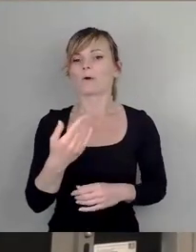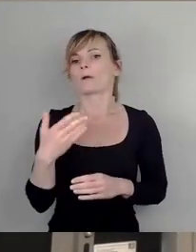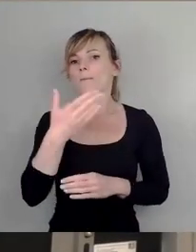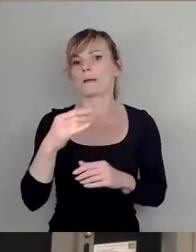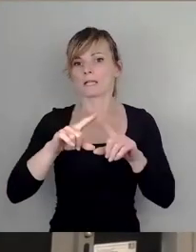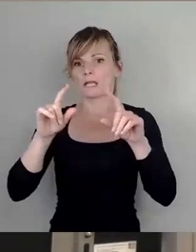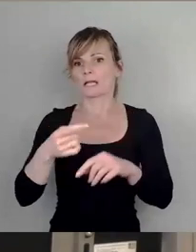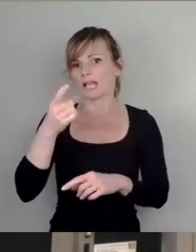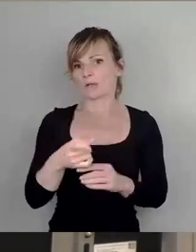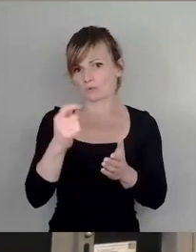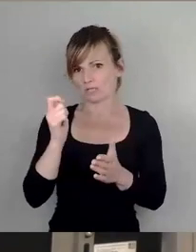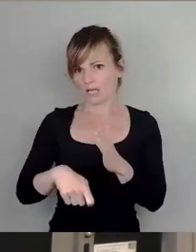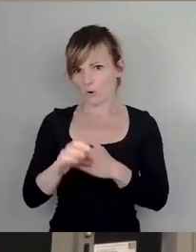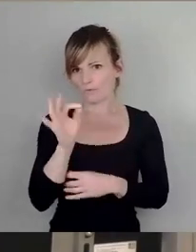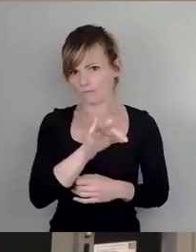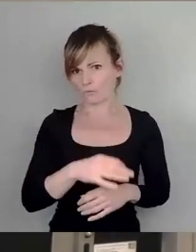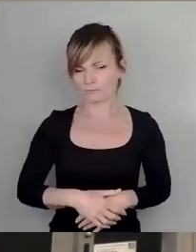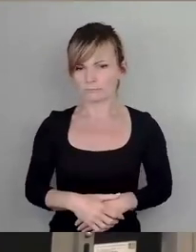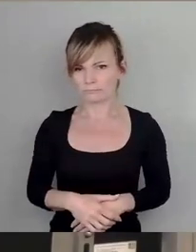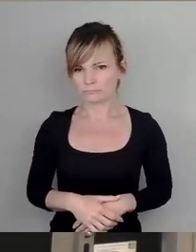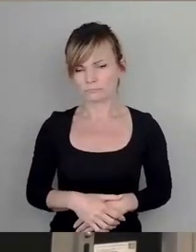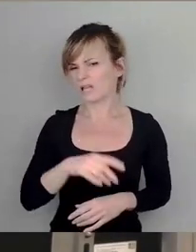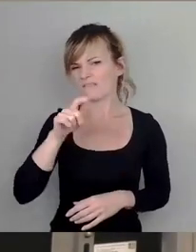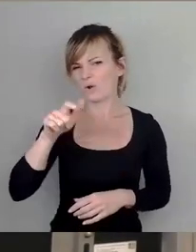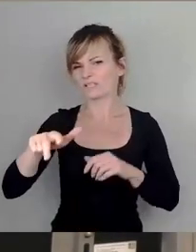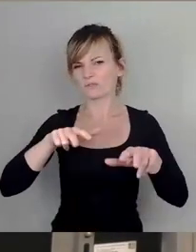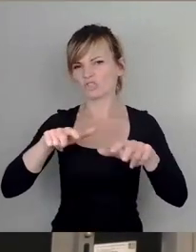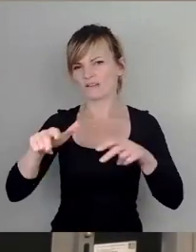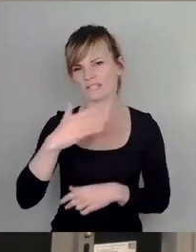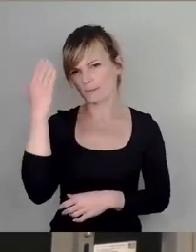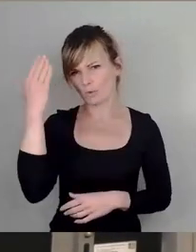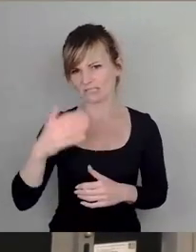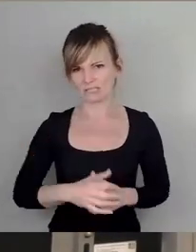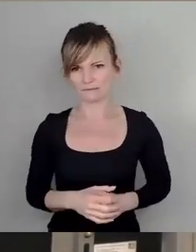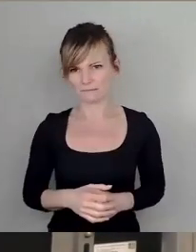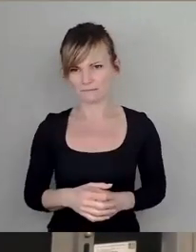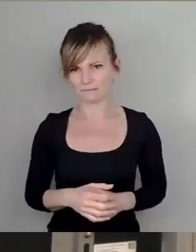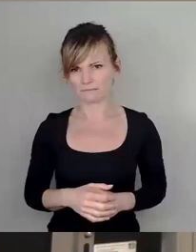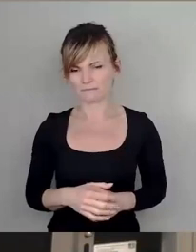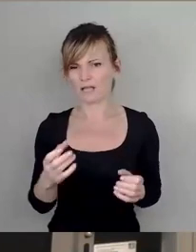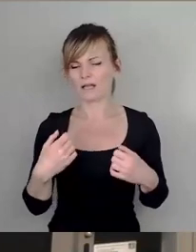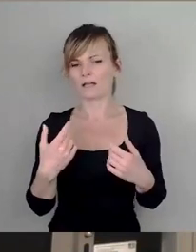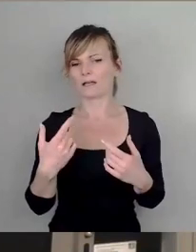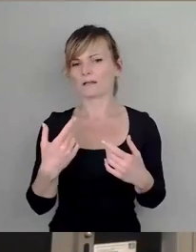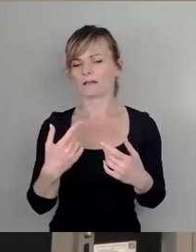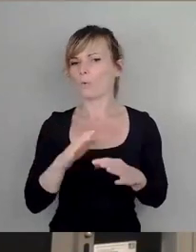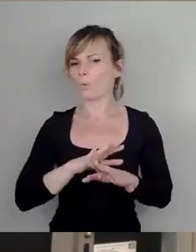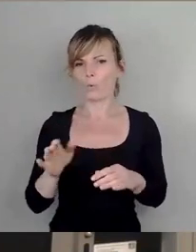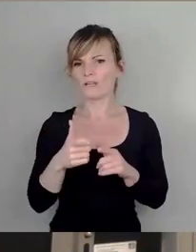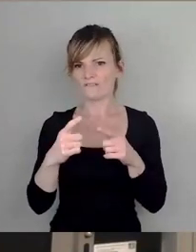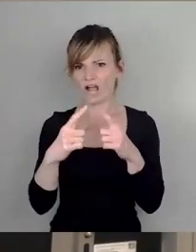es ist quasi volkswirtschaftlich Blödsinn, jemanden für fahren ohne Fahrschein ins